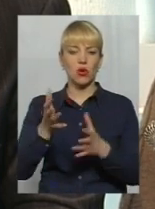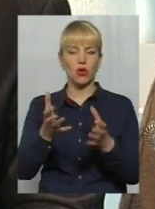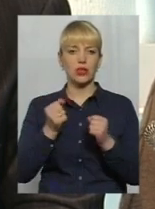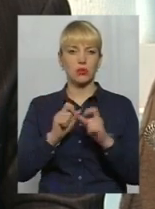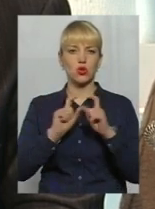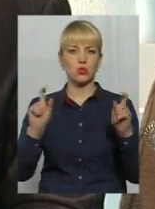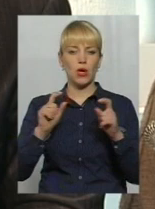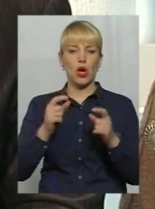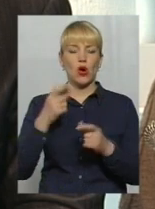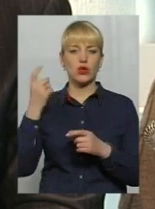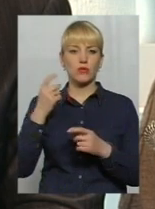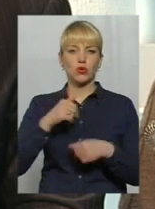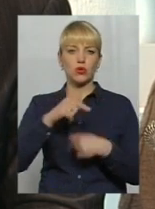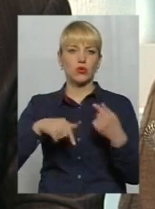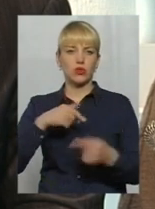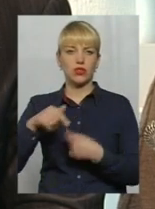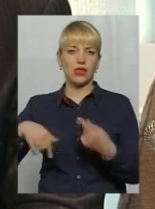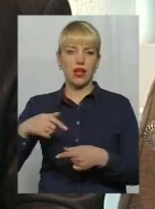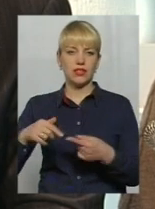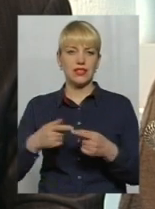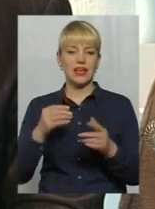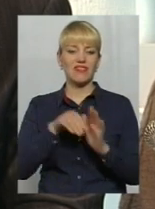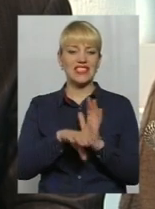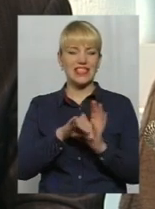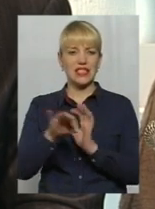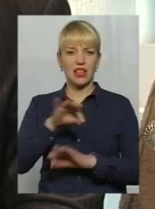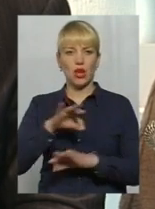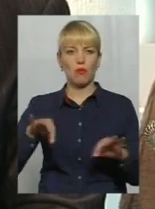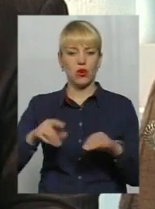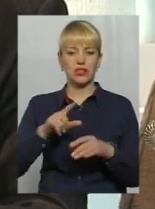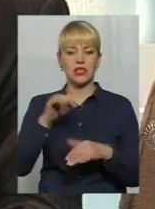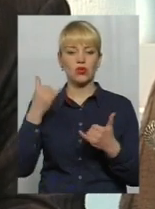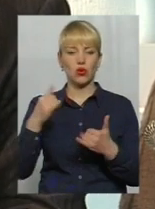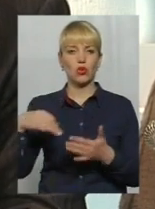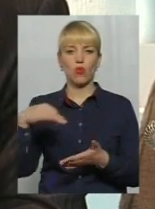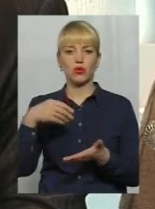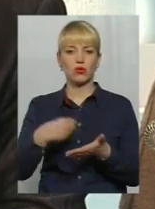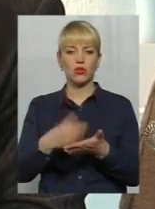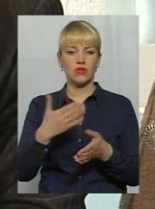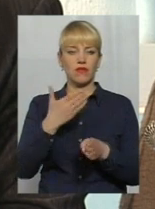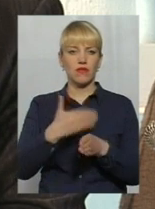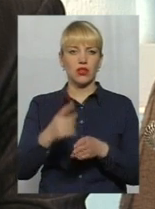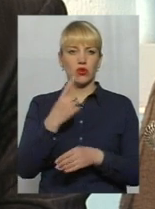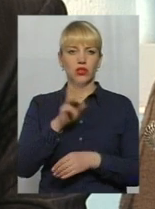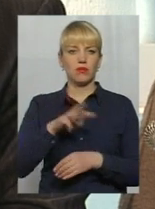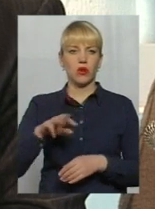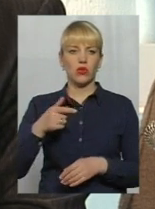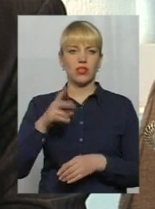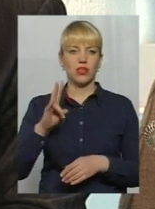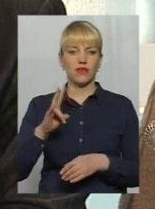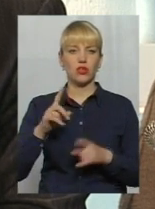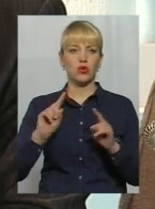підприємництві на реалізацію інвестиційних проєктів. Вже сьогодні з обласного бюджету на ці цілі виділено 1 мільйон гривень,